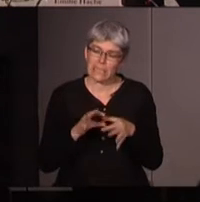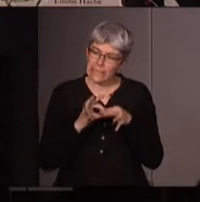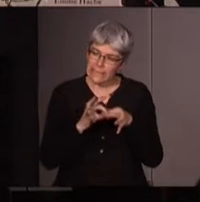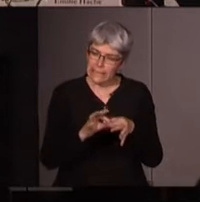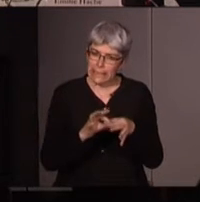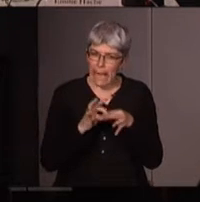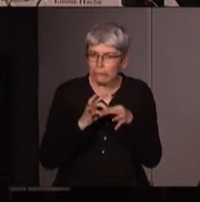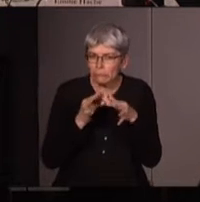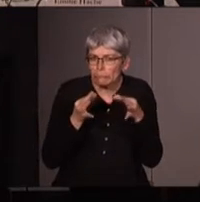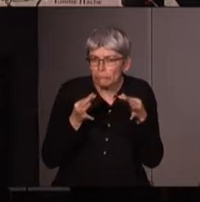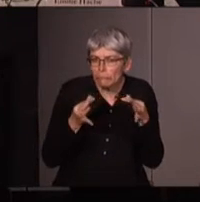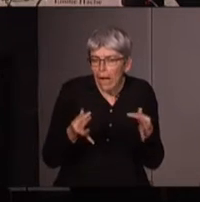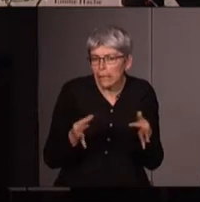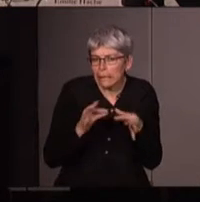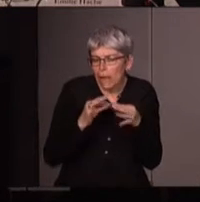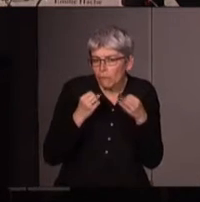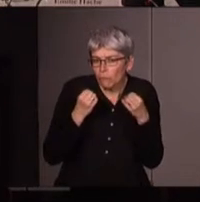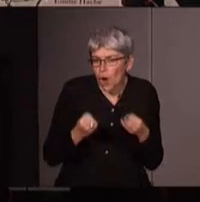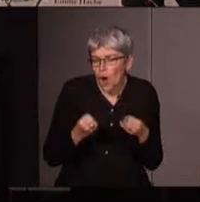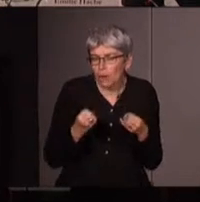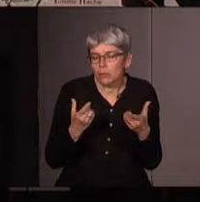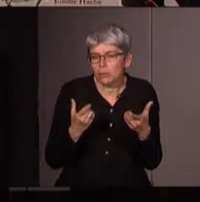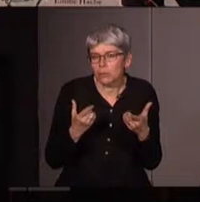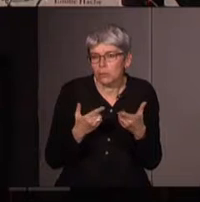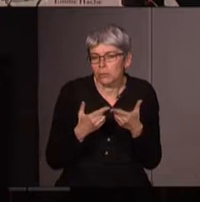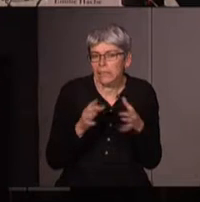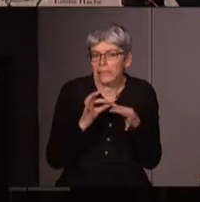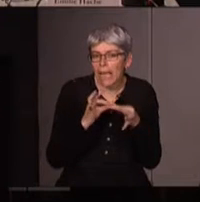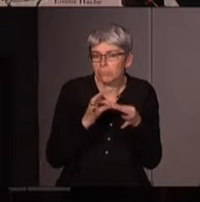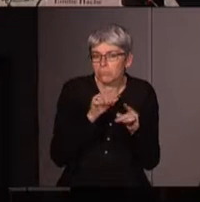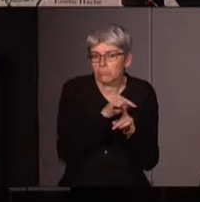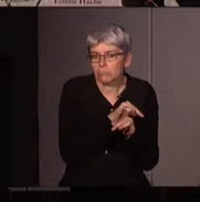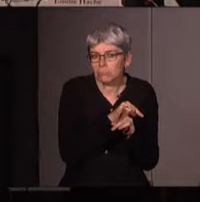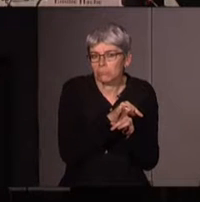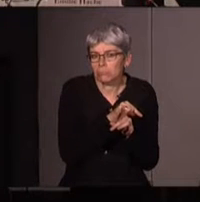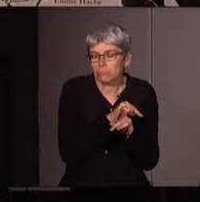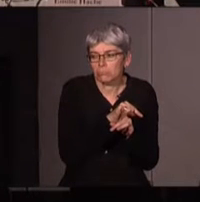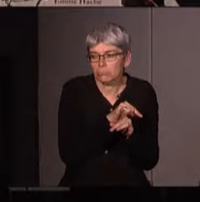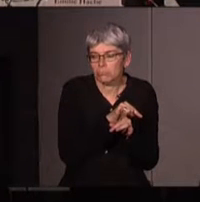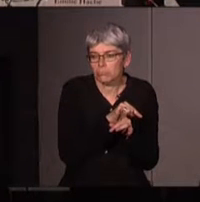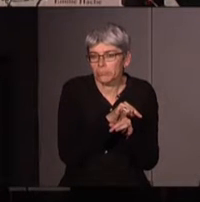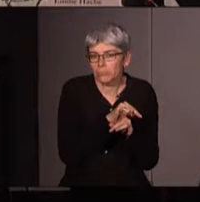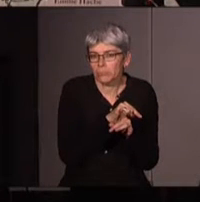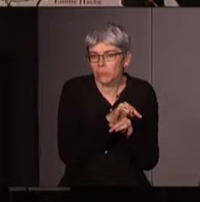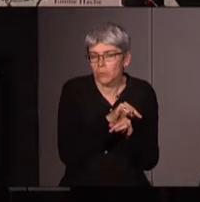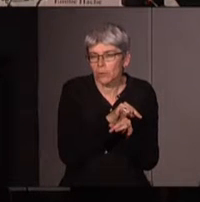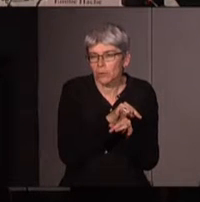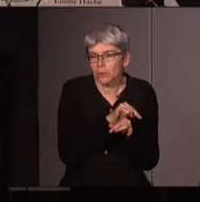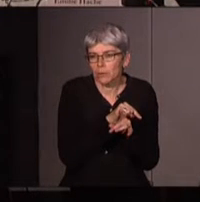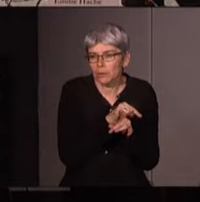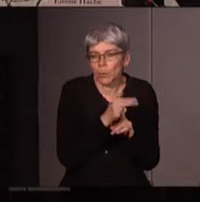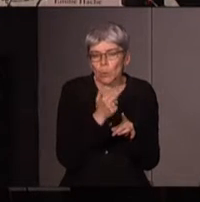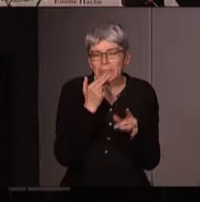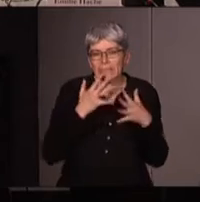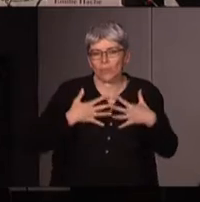subtils étroits et profonds entre l'utilisation du corps